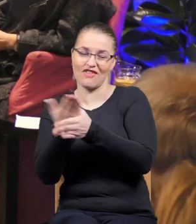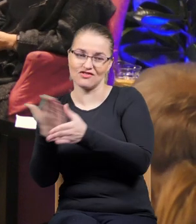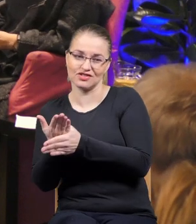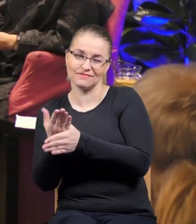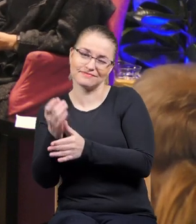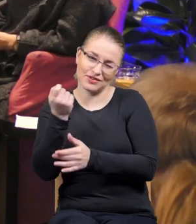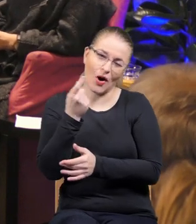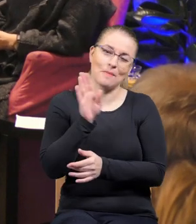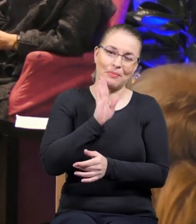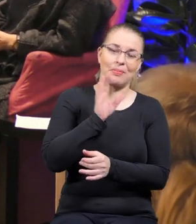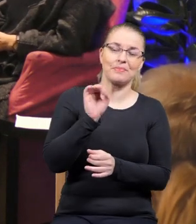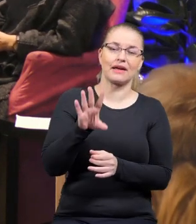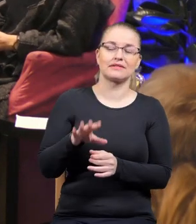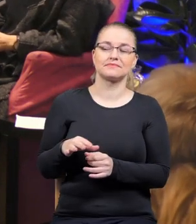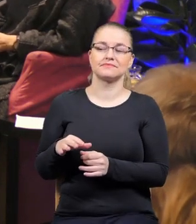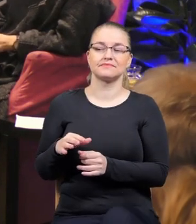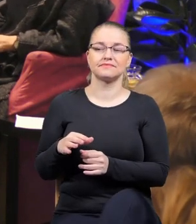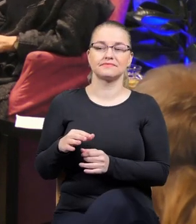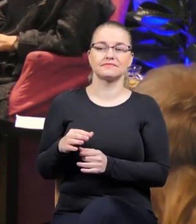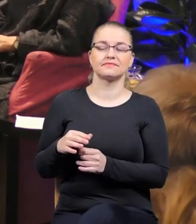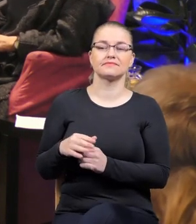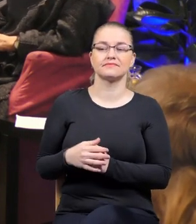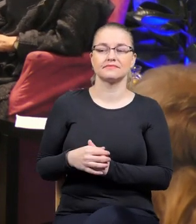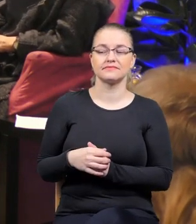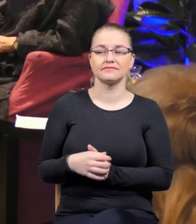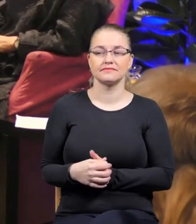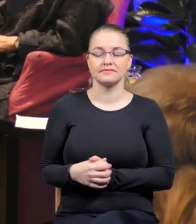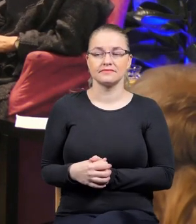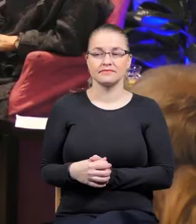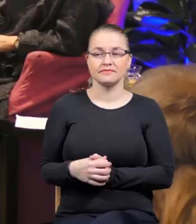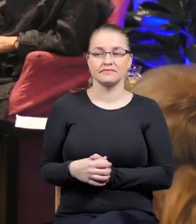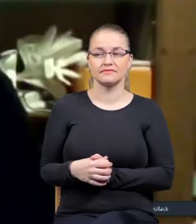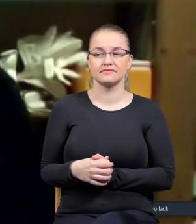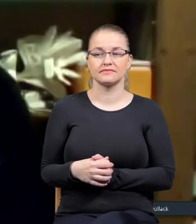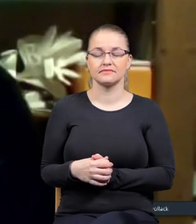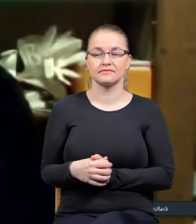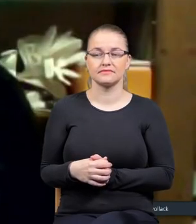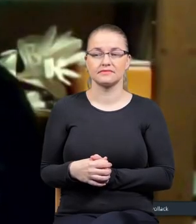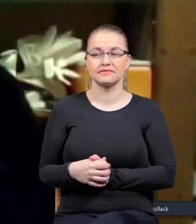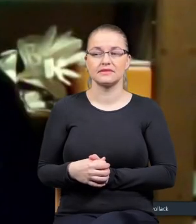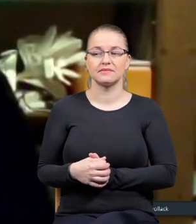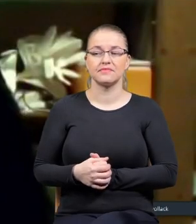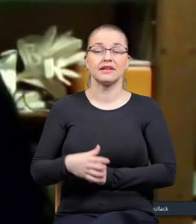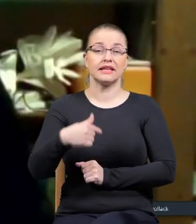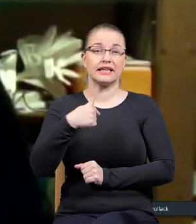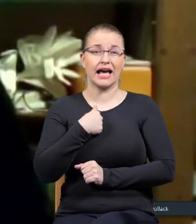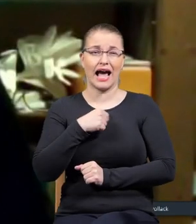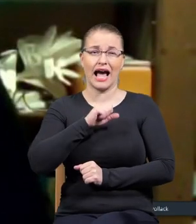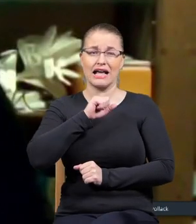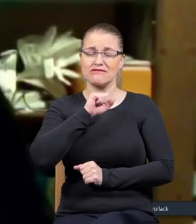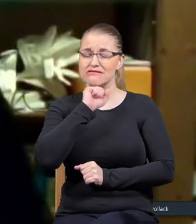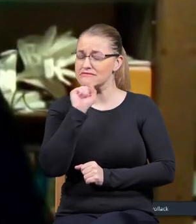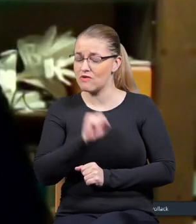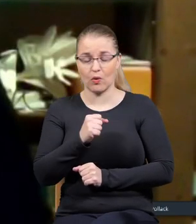Coś w tym rodzaju. Coś w tym rodzaju, tak, z tym, że ja właśnie tutaj nikomu nie